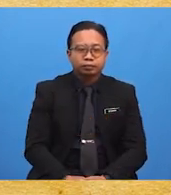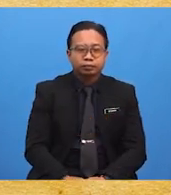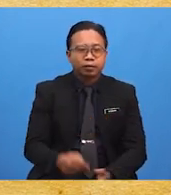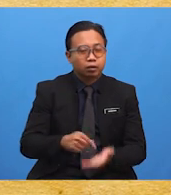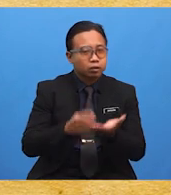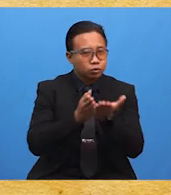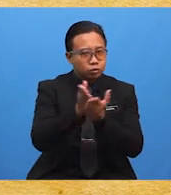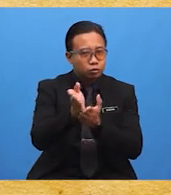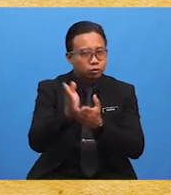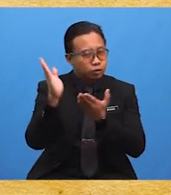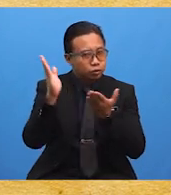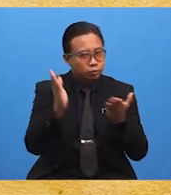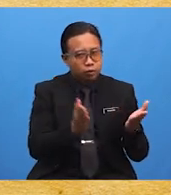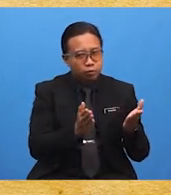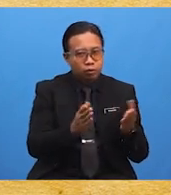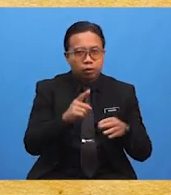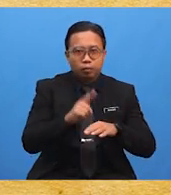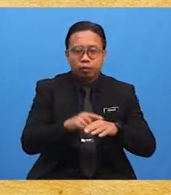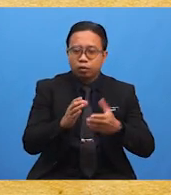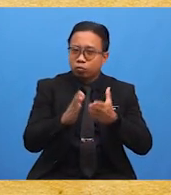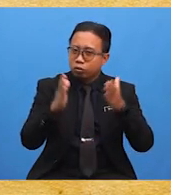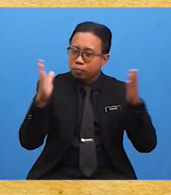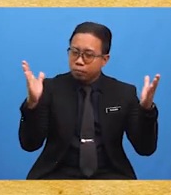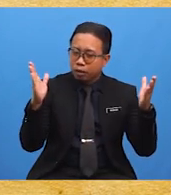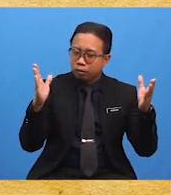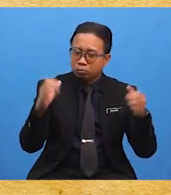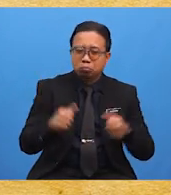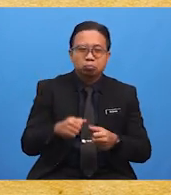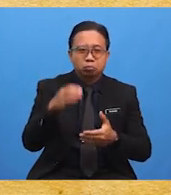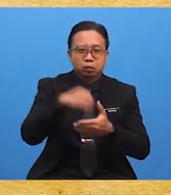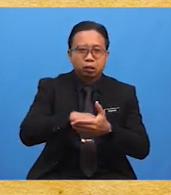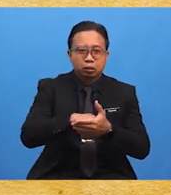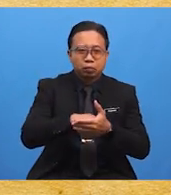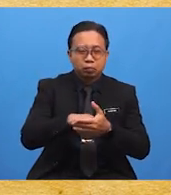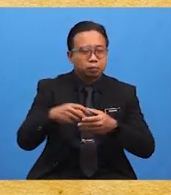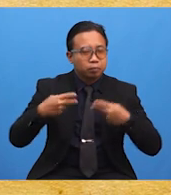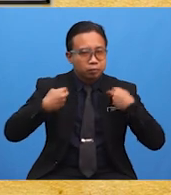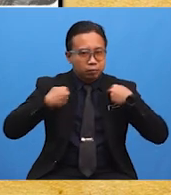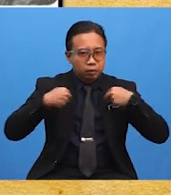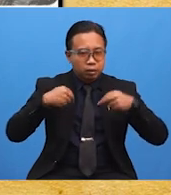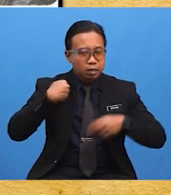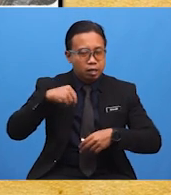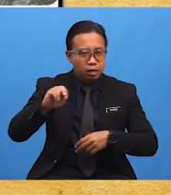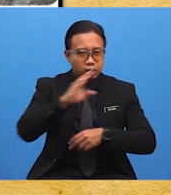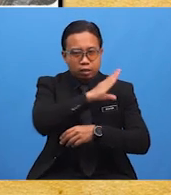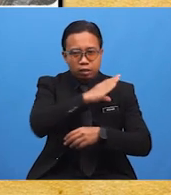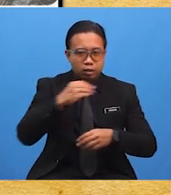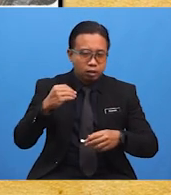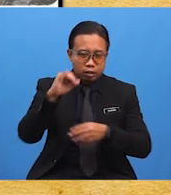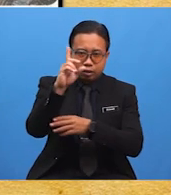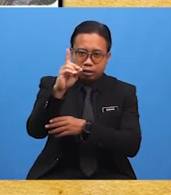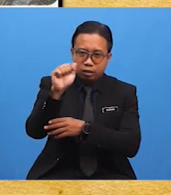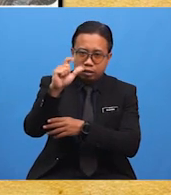seterusnya membawa kepada perkembangan pesat dalam sektor perniagaan dan perdagangan.